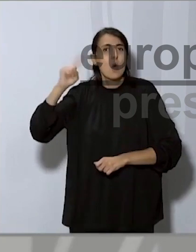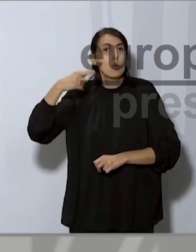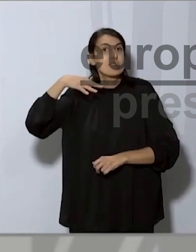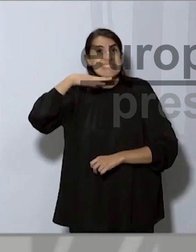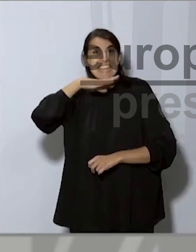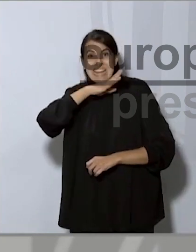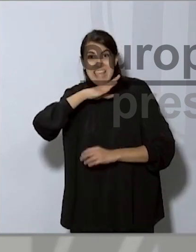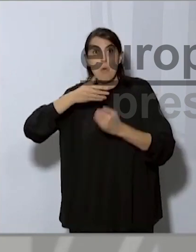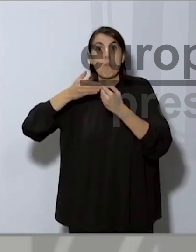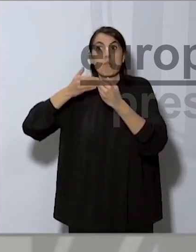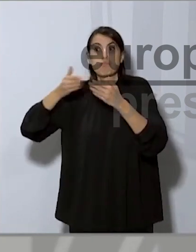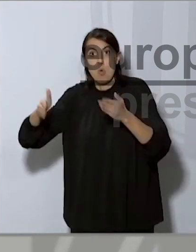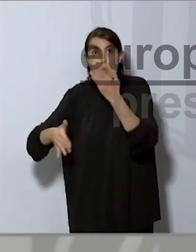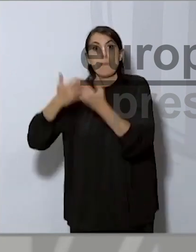una data concreta. Gràcies. Gràcies. Gràcies. Gràcies.